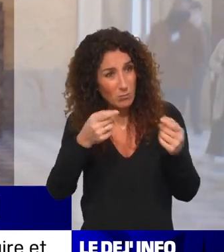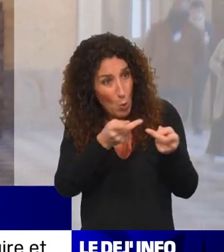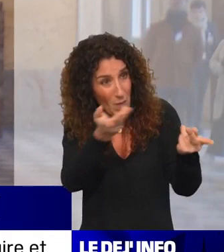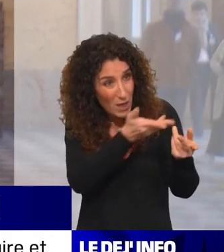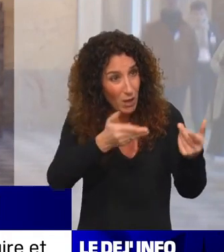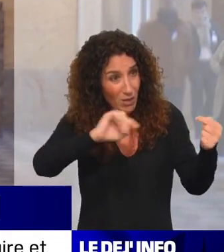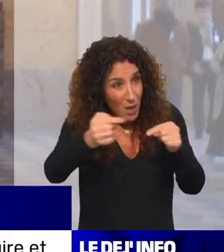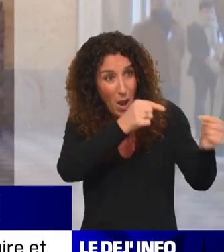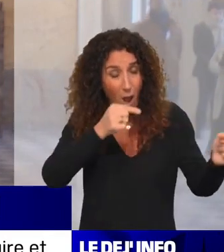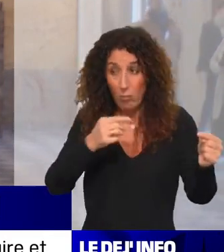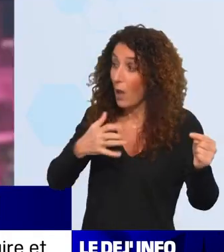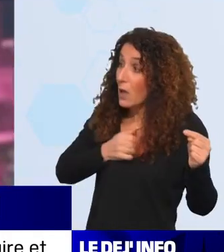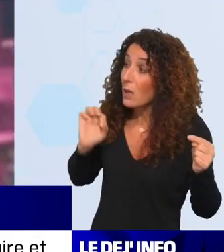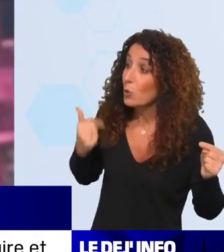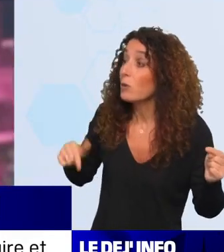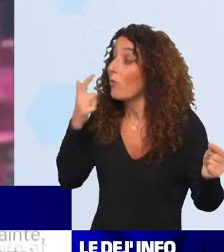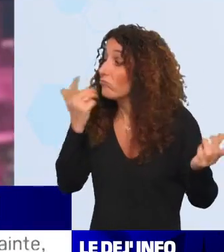l'accepter ou non. Merci beaucoup, Marie-Charlotte Guérin.